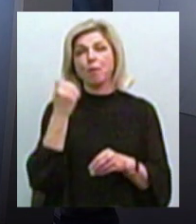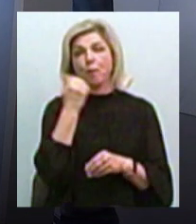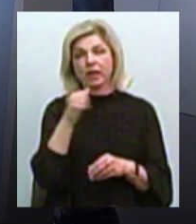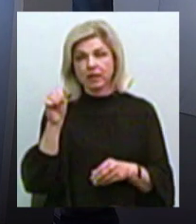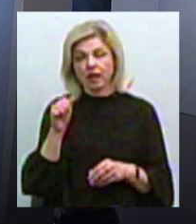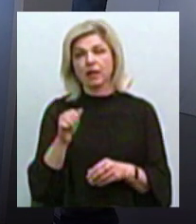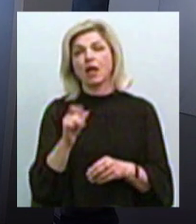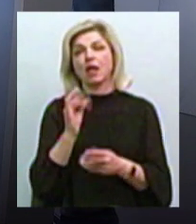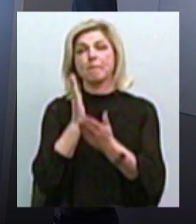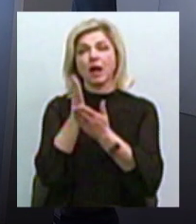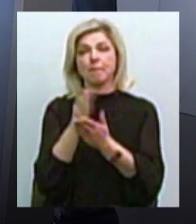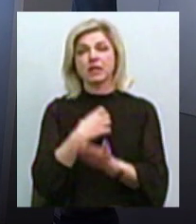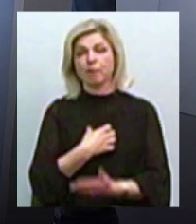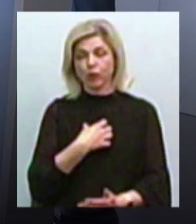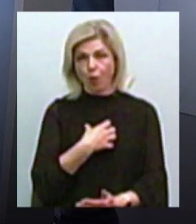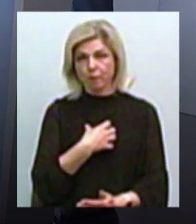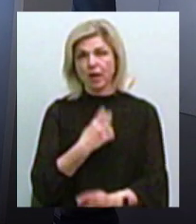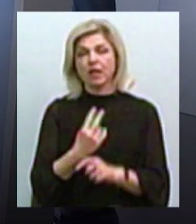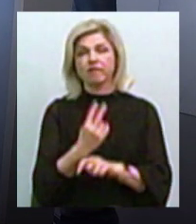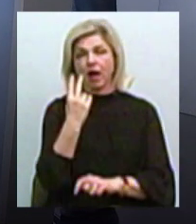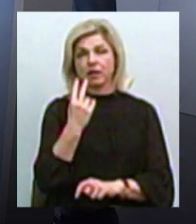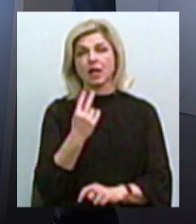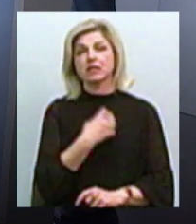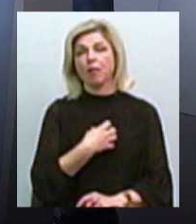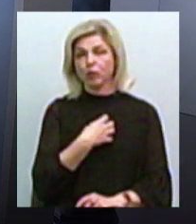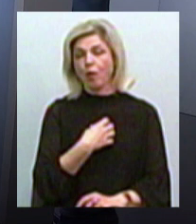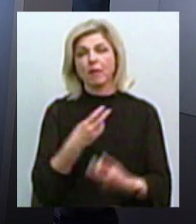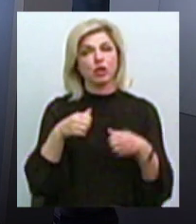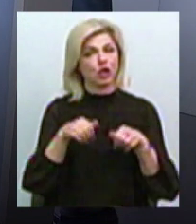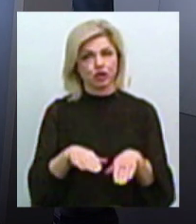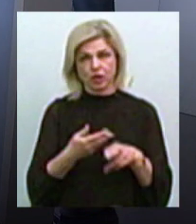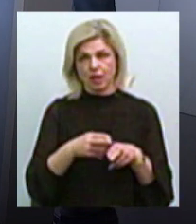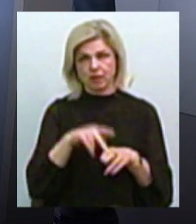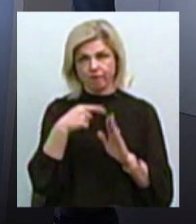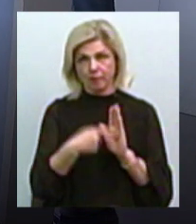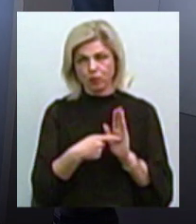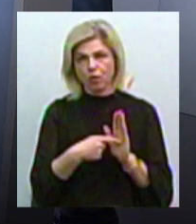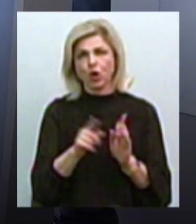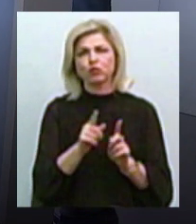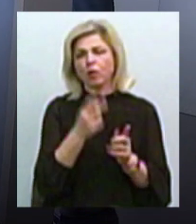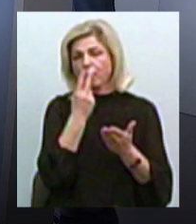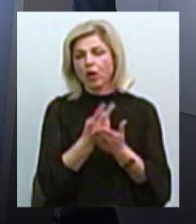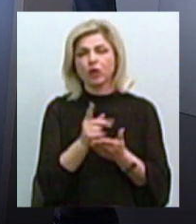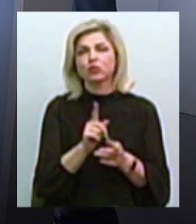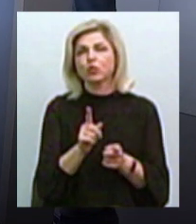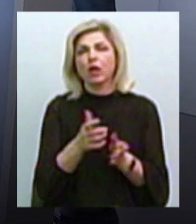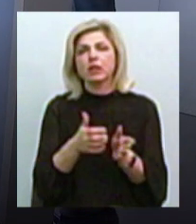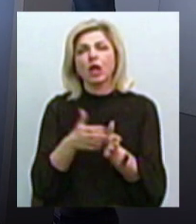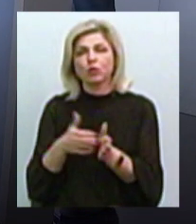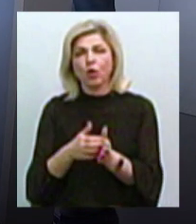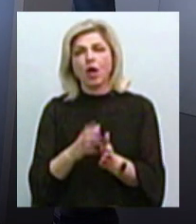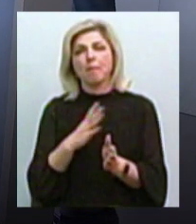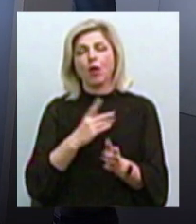висяли на исполком. Дважды исполком не пропустило цей вопрос. Показало, що це недостаточне тем, щоб був один всього лише